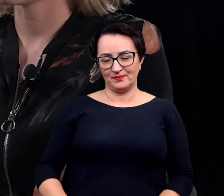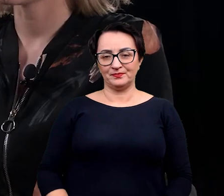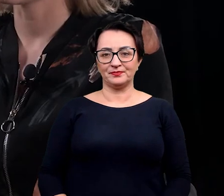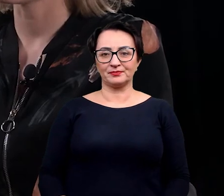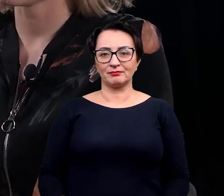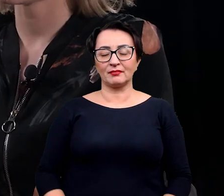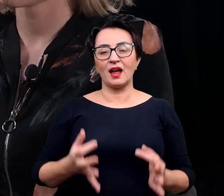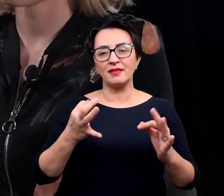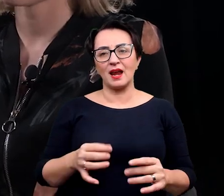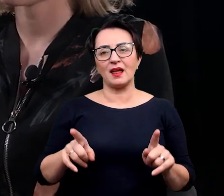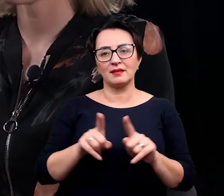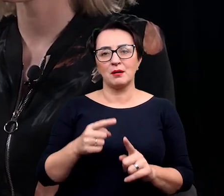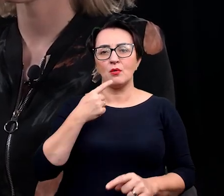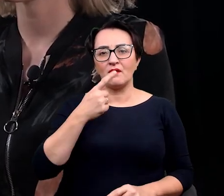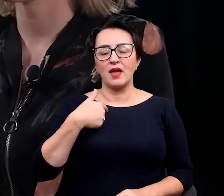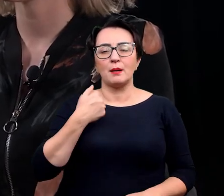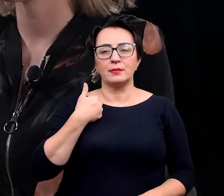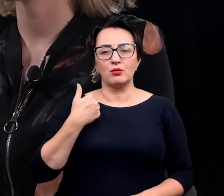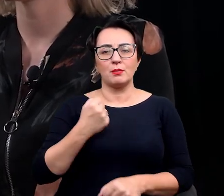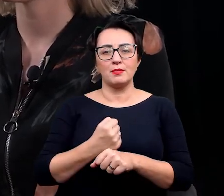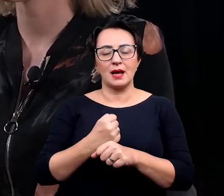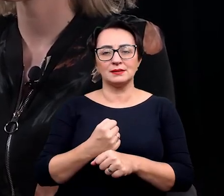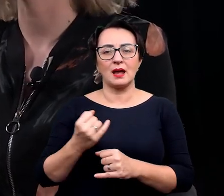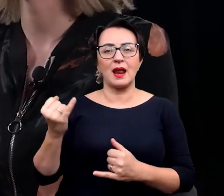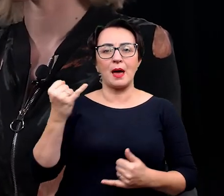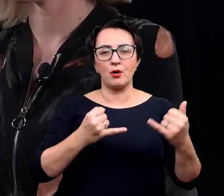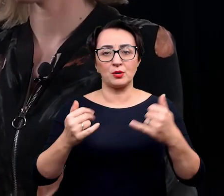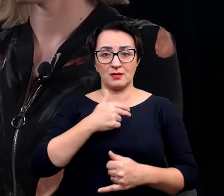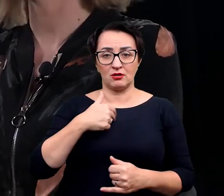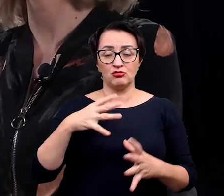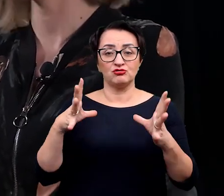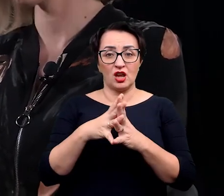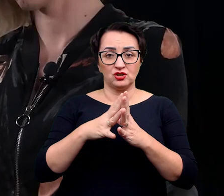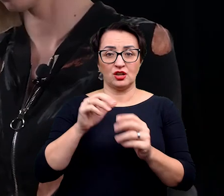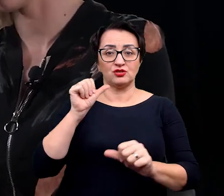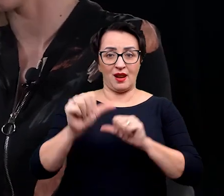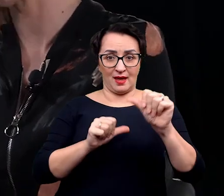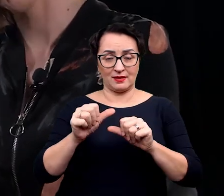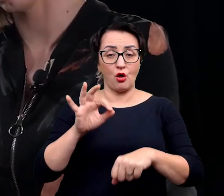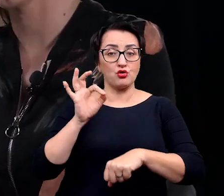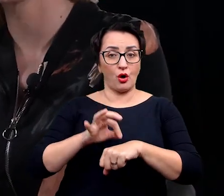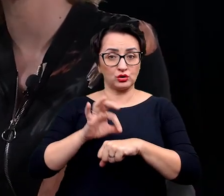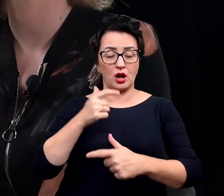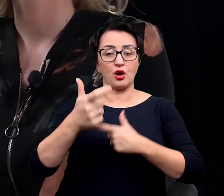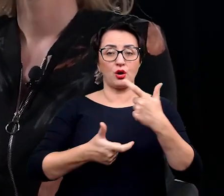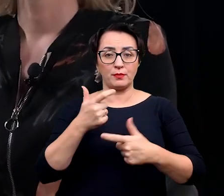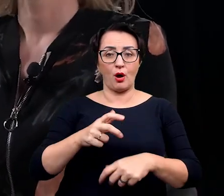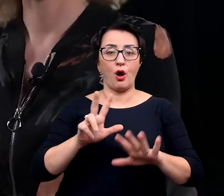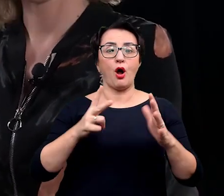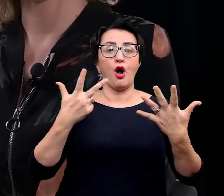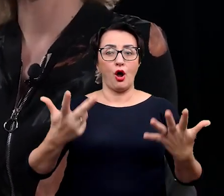teraz też powiem. Ja pracowałam w laboratorium naszym 10 lat. Osiem lat robiłam doktorat po godzinach.